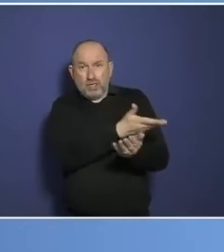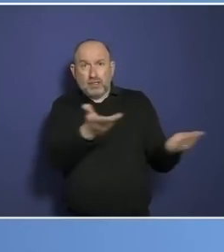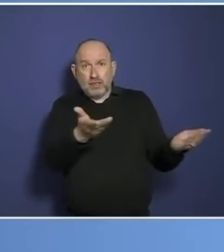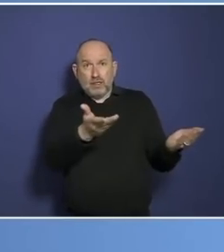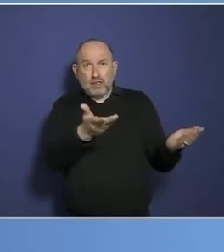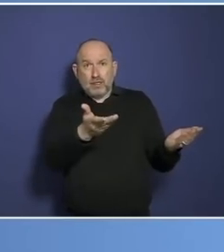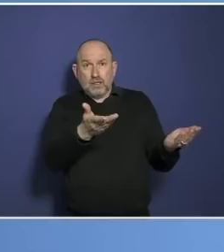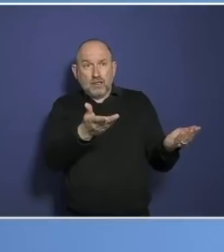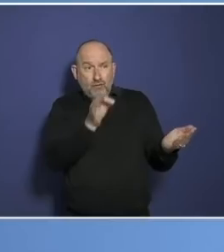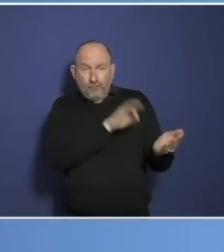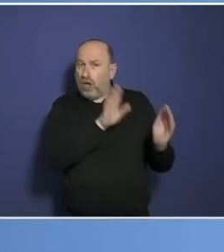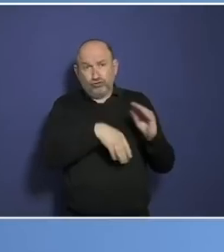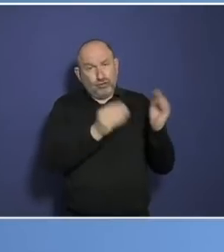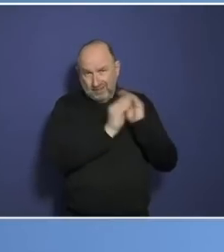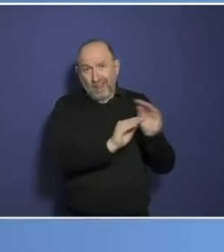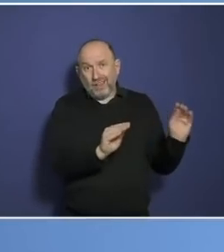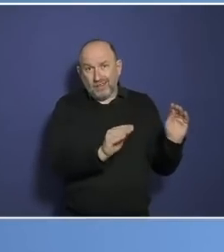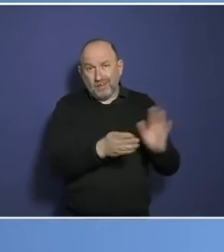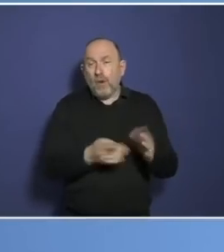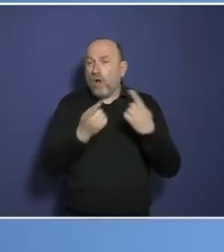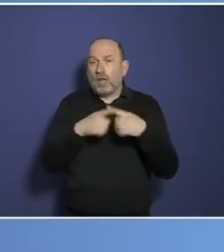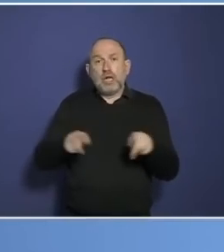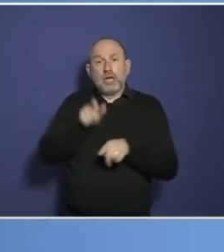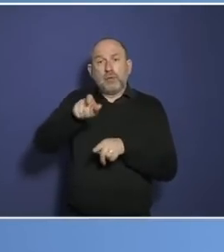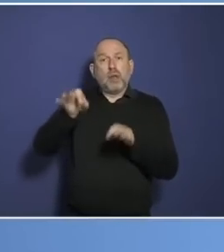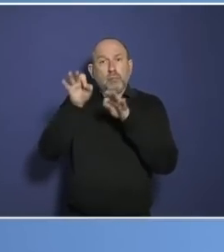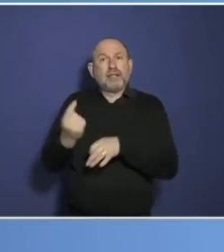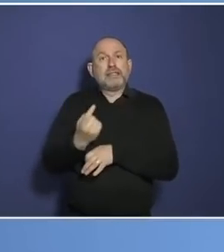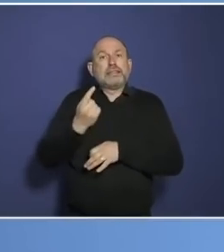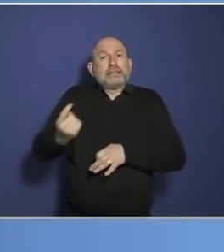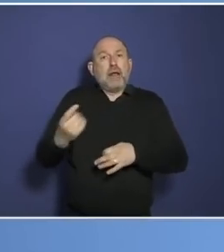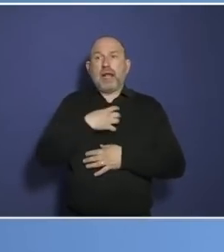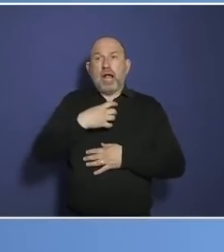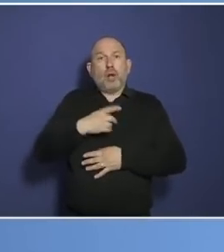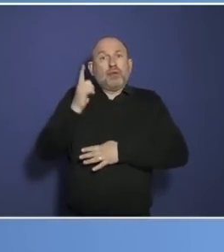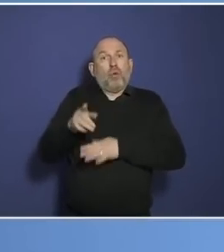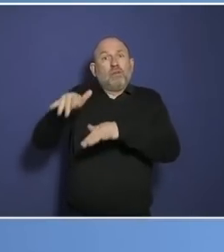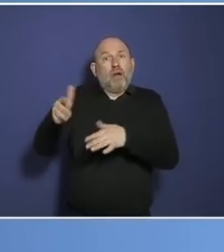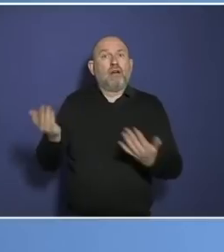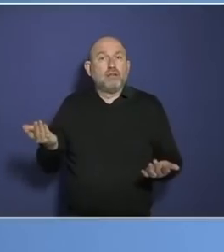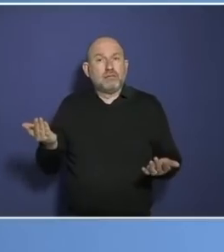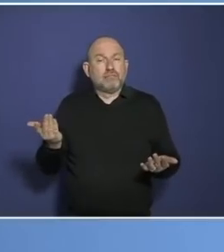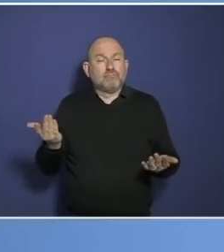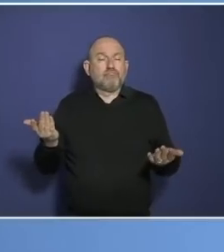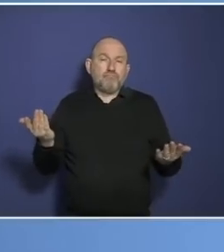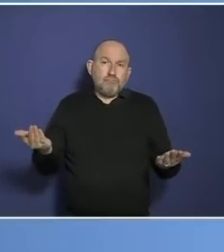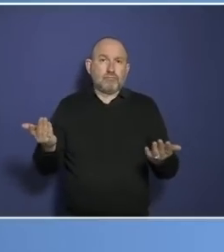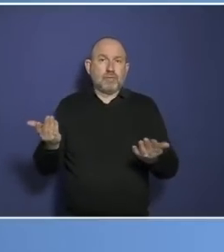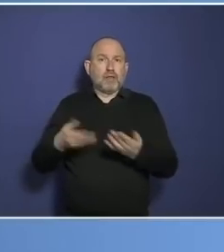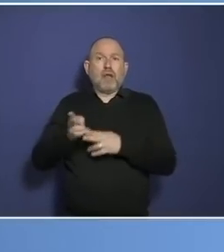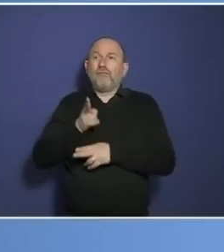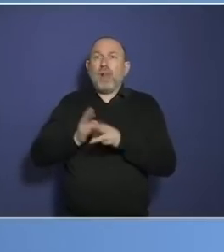infam jetzt werden die Pflegerinnen und Pfleger, die Ärztinnen und Ärzte, die sich wirklich wahnsinnig eingesetzt haben und die wirklich am